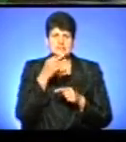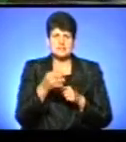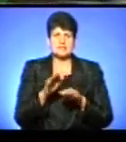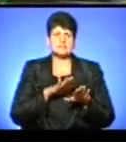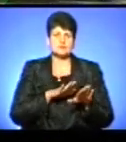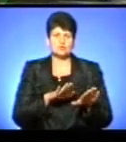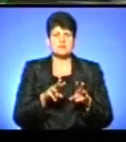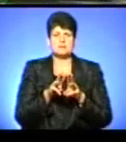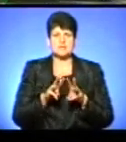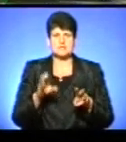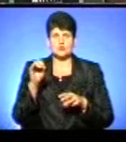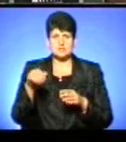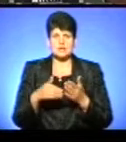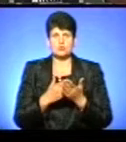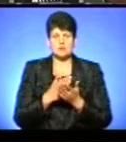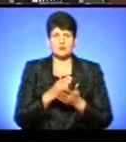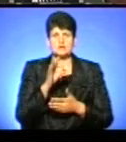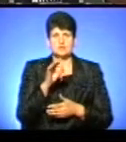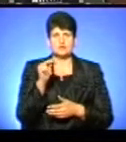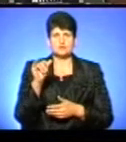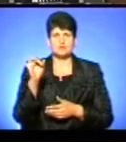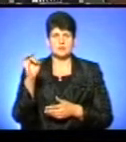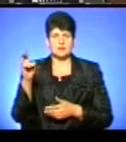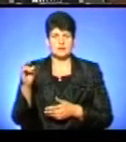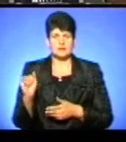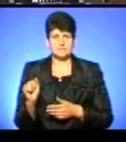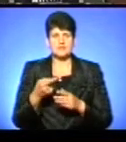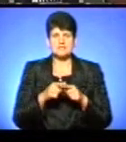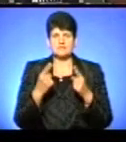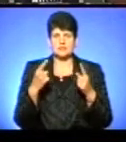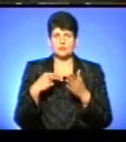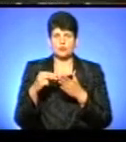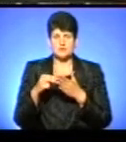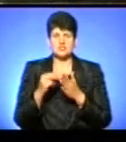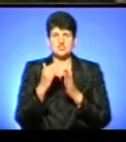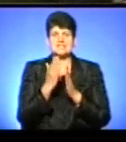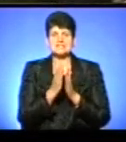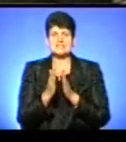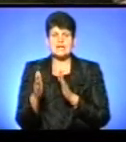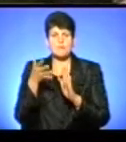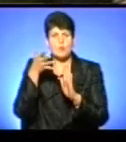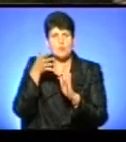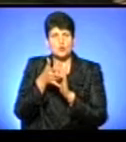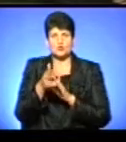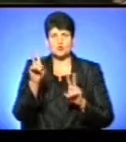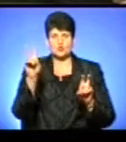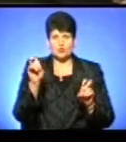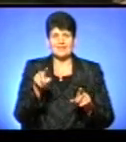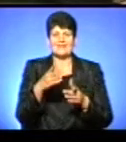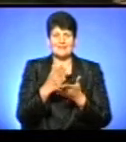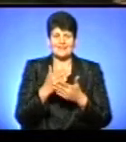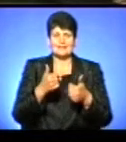міністра соцполітики Олександра Чуркіна. Це велика закупка через систему «ПРОЗОРО», тому є тендерний комітет, який